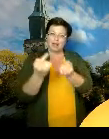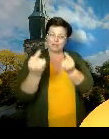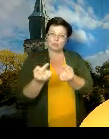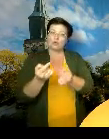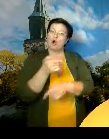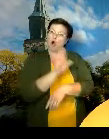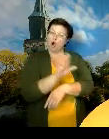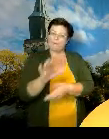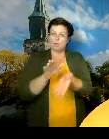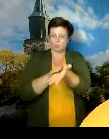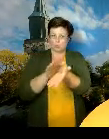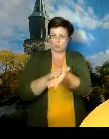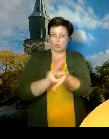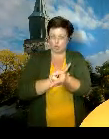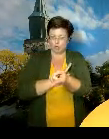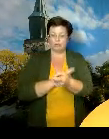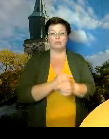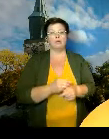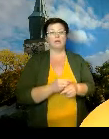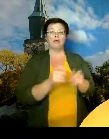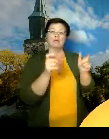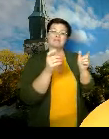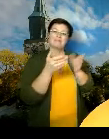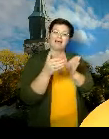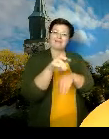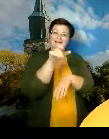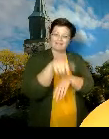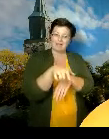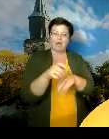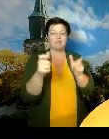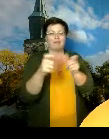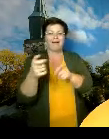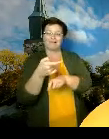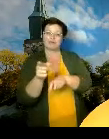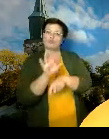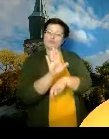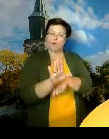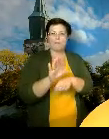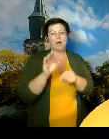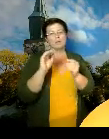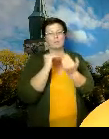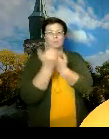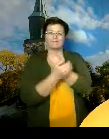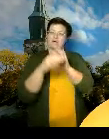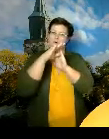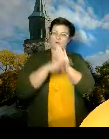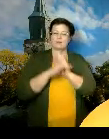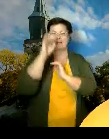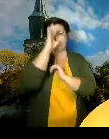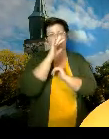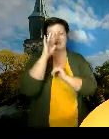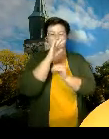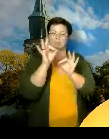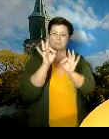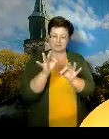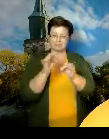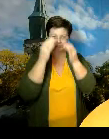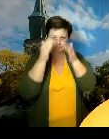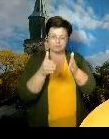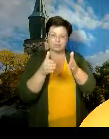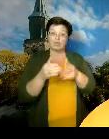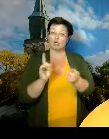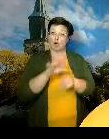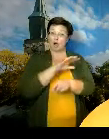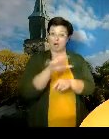järjestäjiä ja järjestöt sitten aina miettineet ne turvallisuusohjeistukset jo kuntoon ja kun niitä